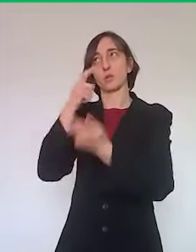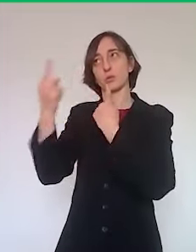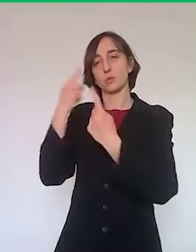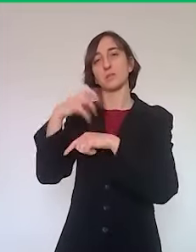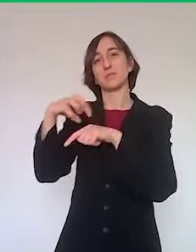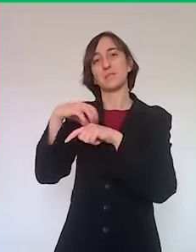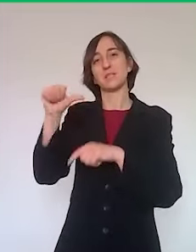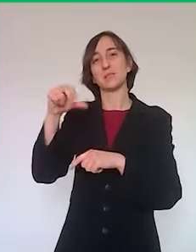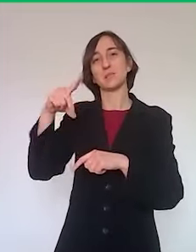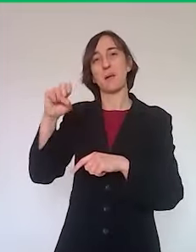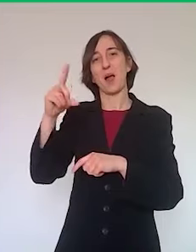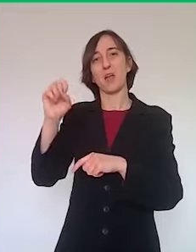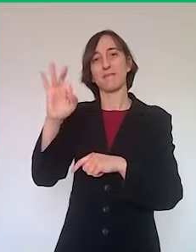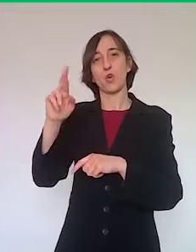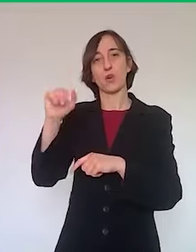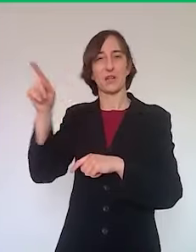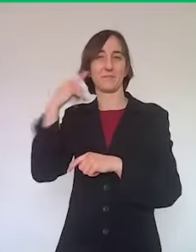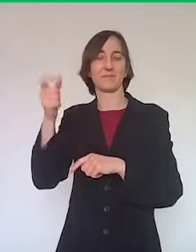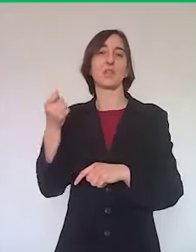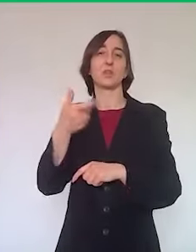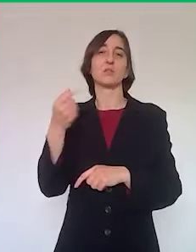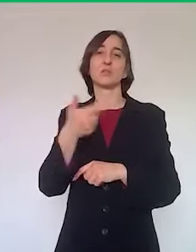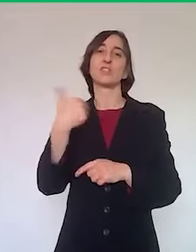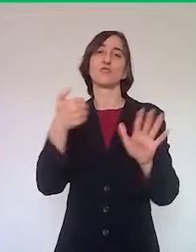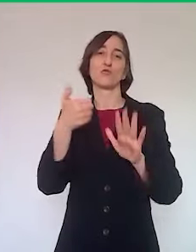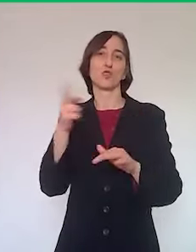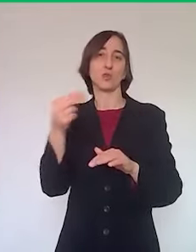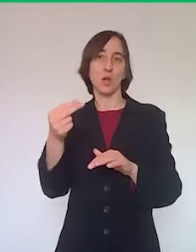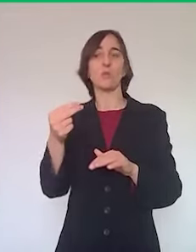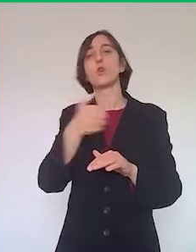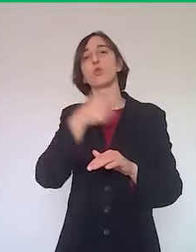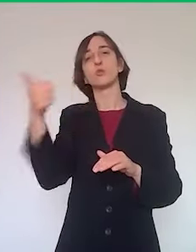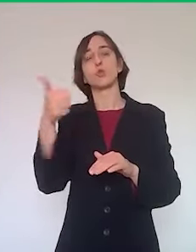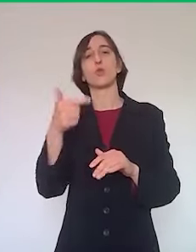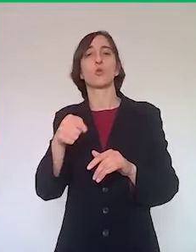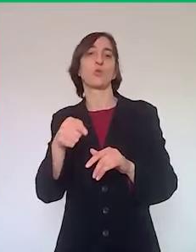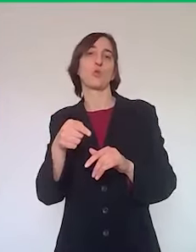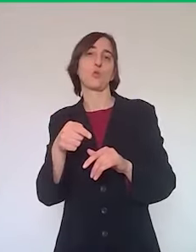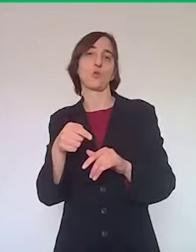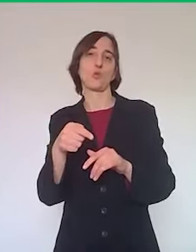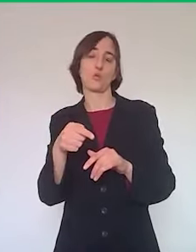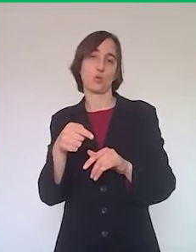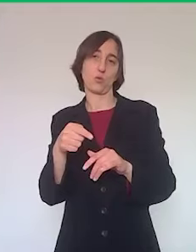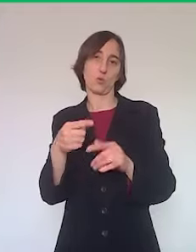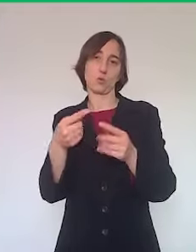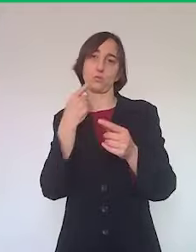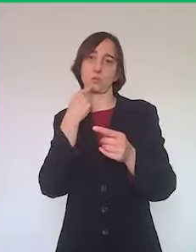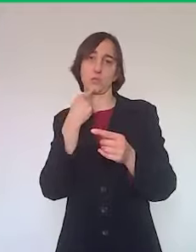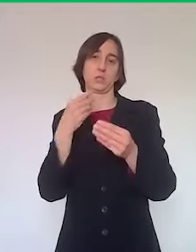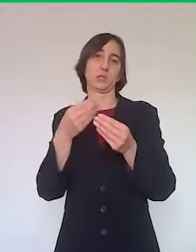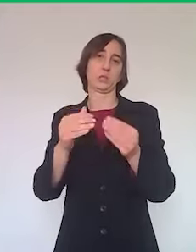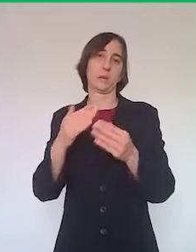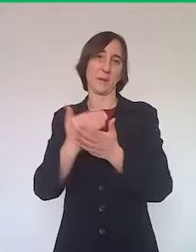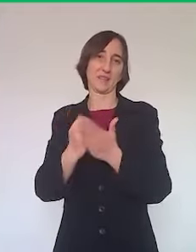600 Euro, oltre che ai collaboratori sportivi, possa andare anche ai professionisti. Io capisco, dibattito già fatto su tutte le